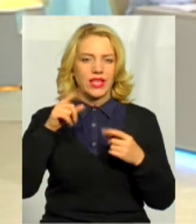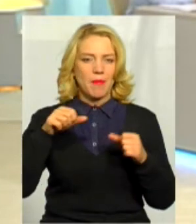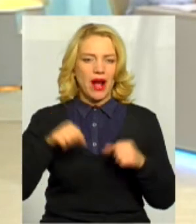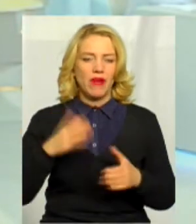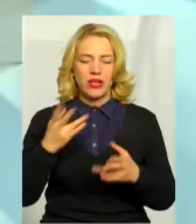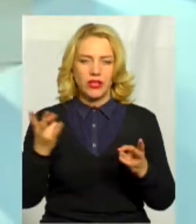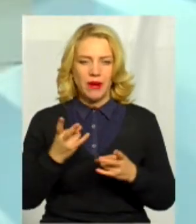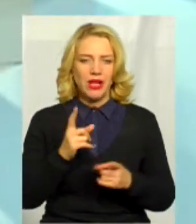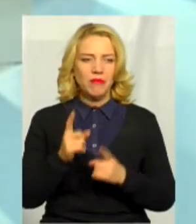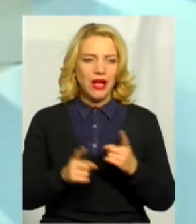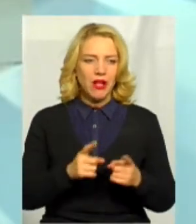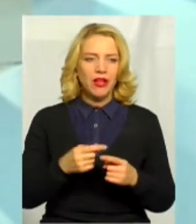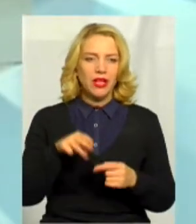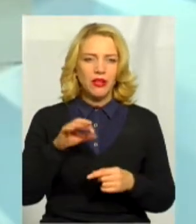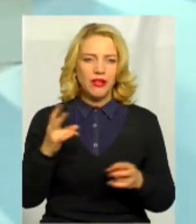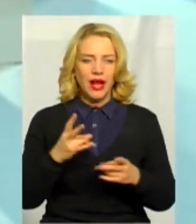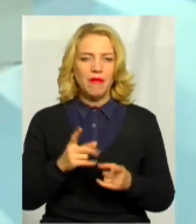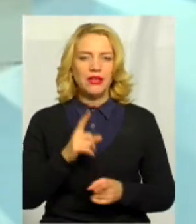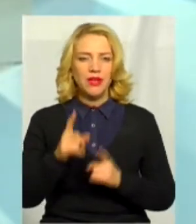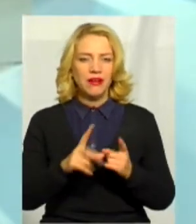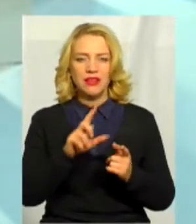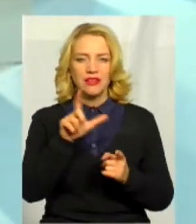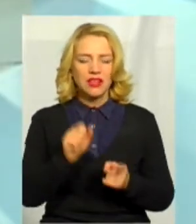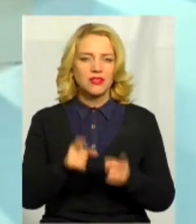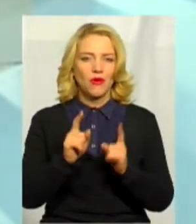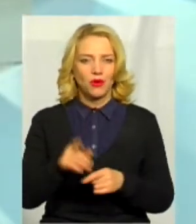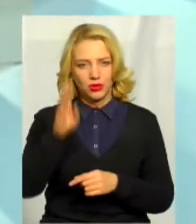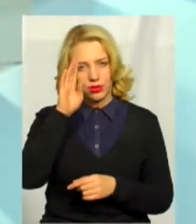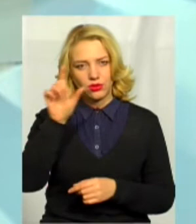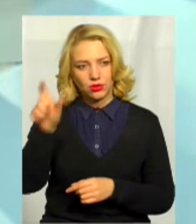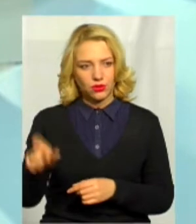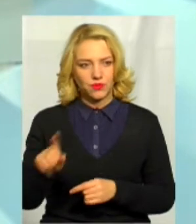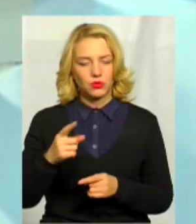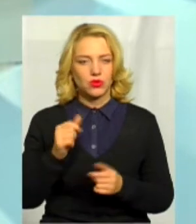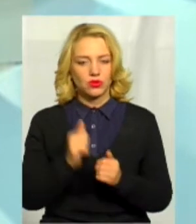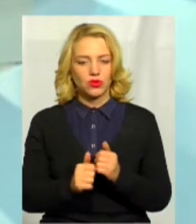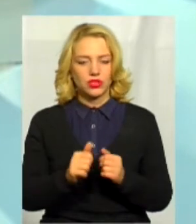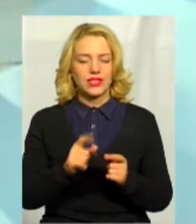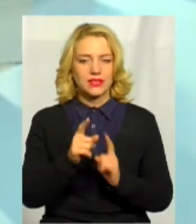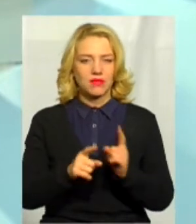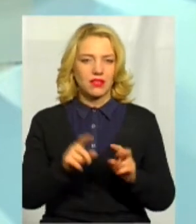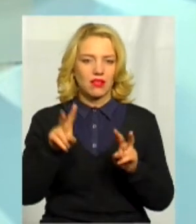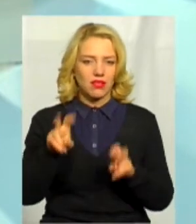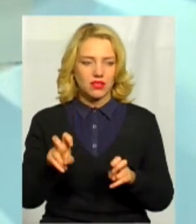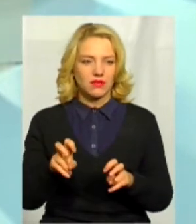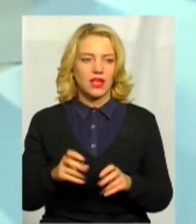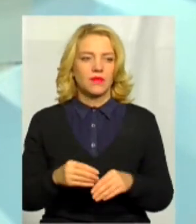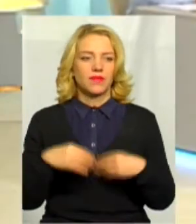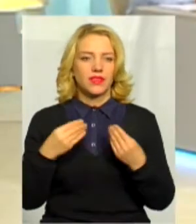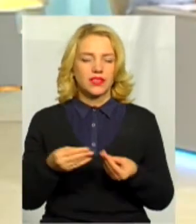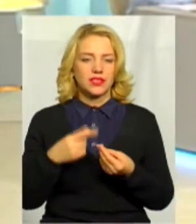змінювати, то змінювати вже за згодою його. Тому що кожна зміна назви несе за собою певну